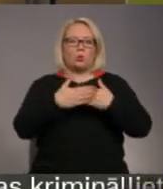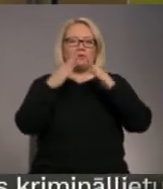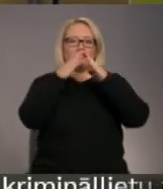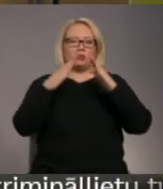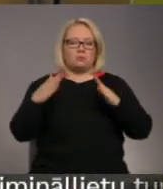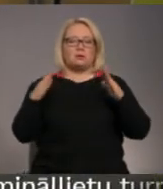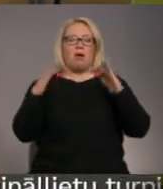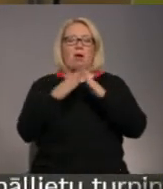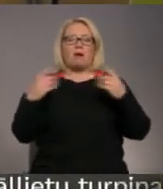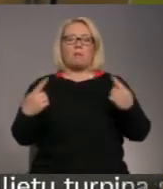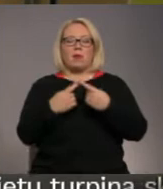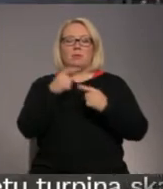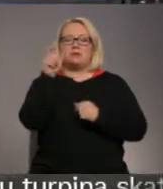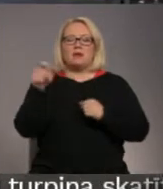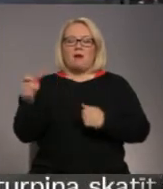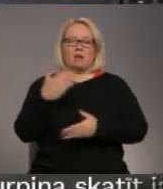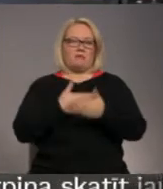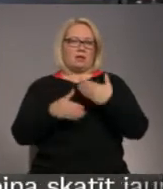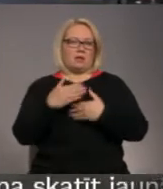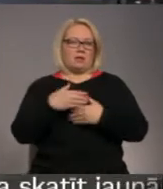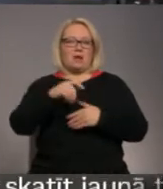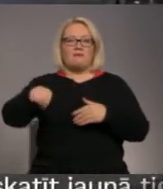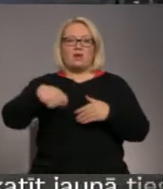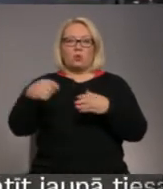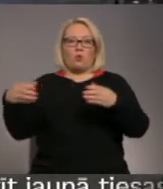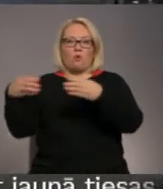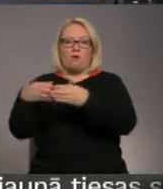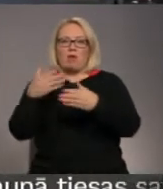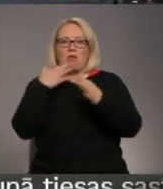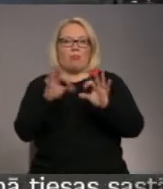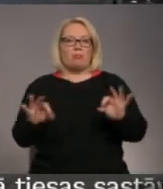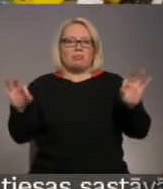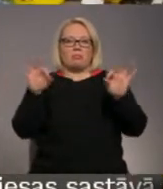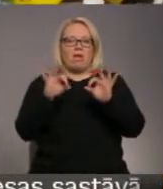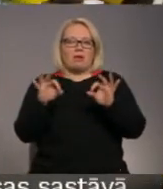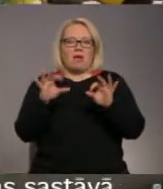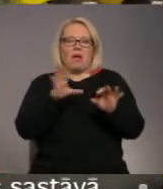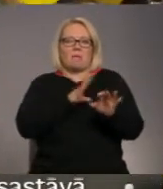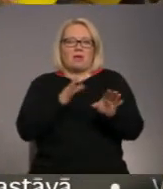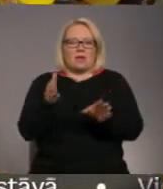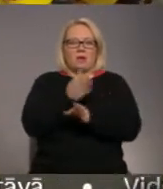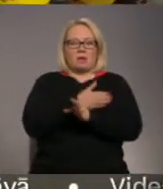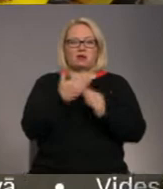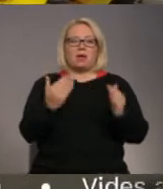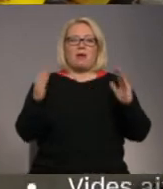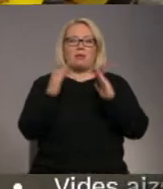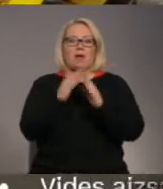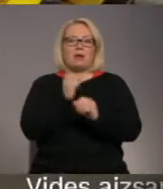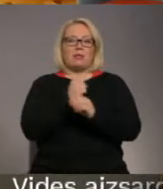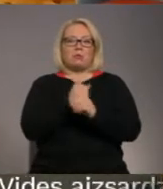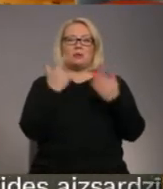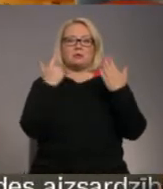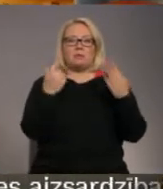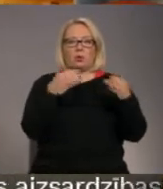Ēka piemērota cilvēkiem ar invaliditāti. Virtuvis blokā vairs nav nekā no iepriekšējā. Pašlaik ēkā darbojas septiņas